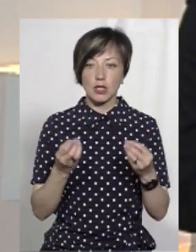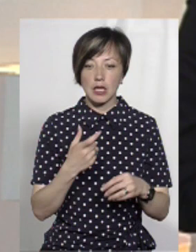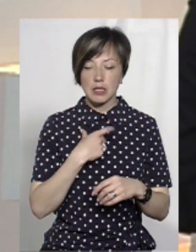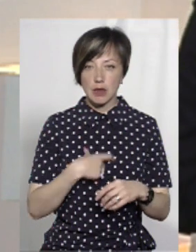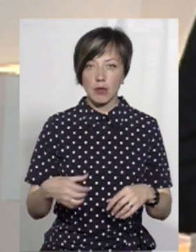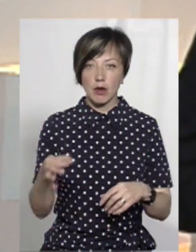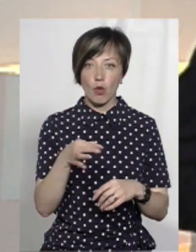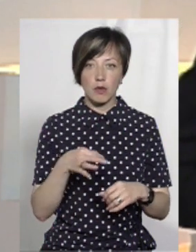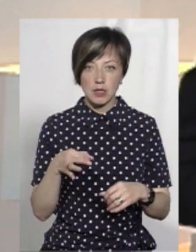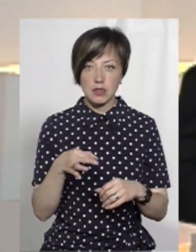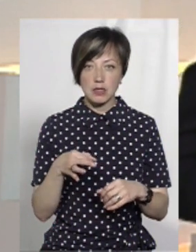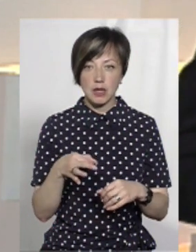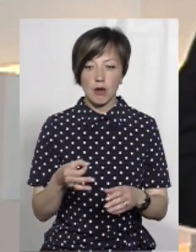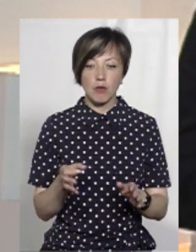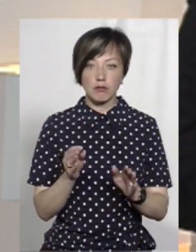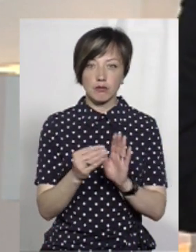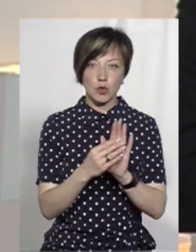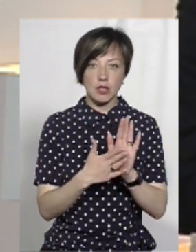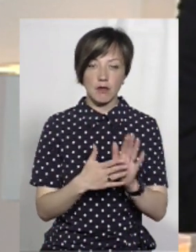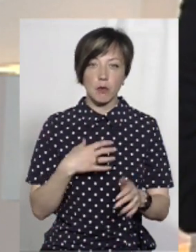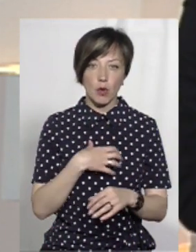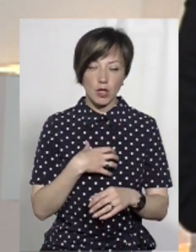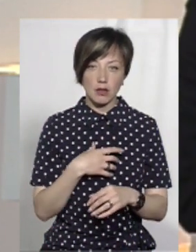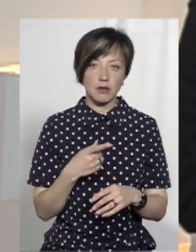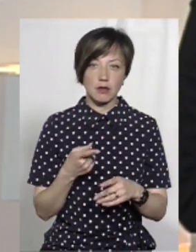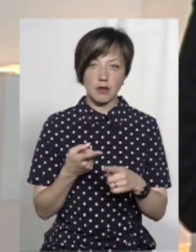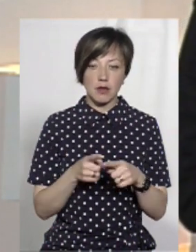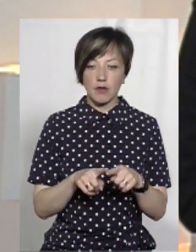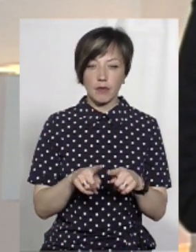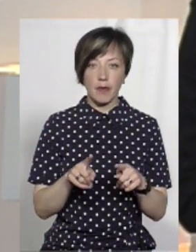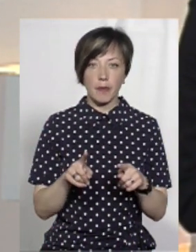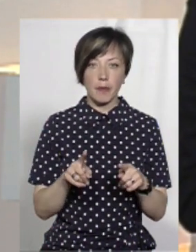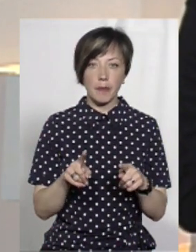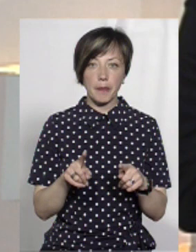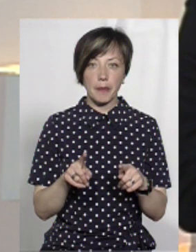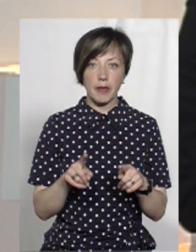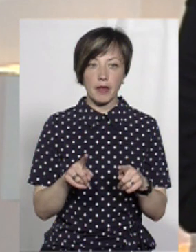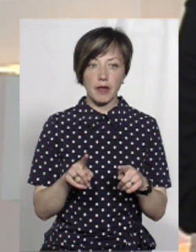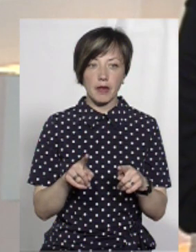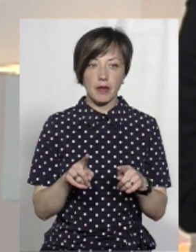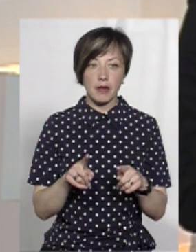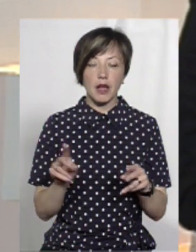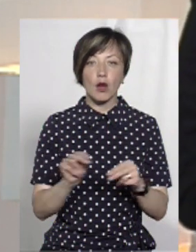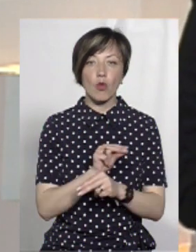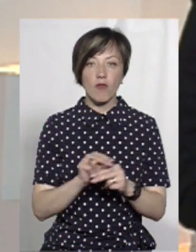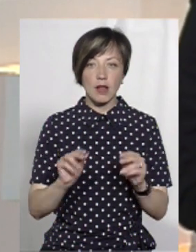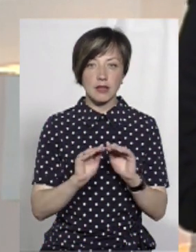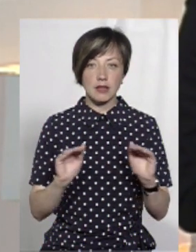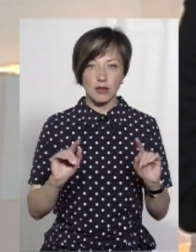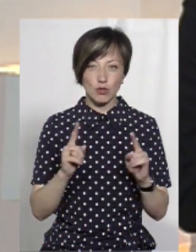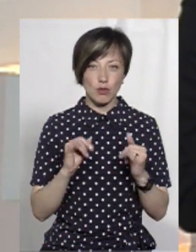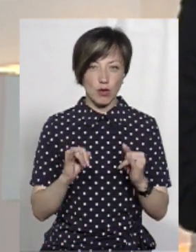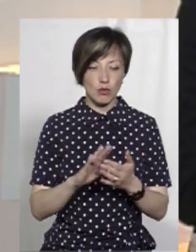кажу, для себе, для області поставили в пріоритет. Чому? Тому що, справді, в дуже негідних умовах лікувалися діти.